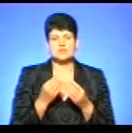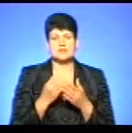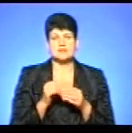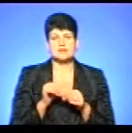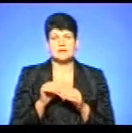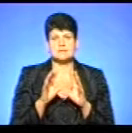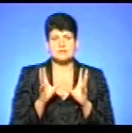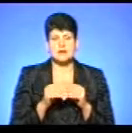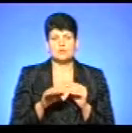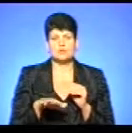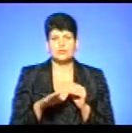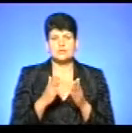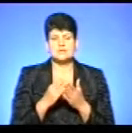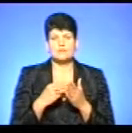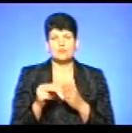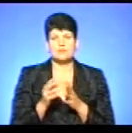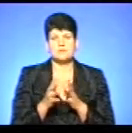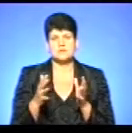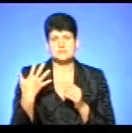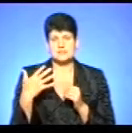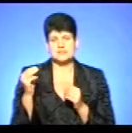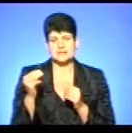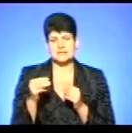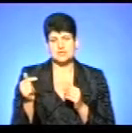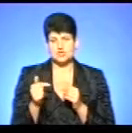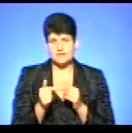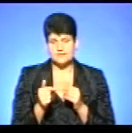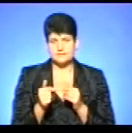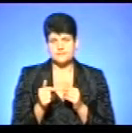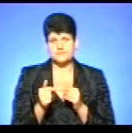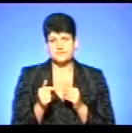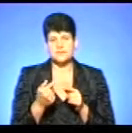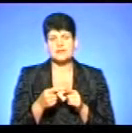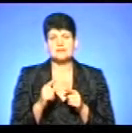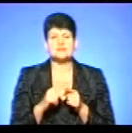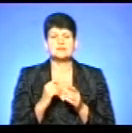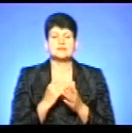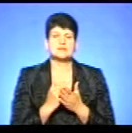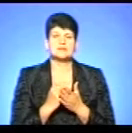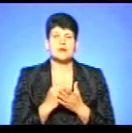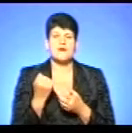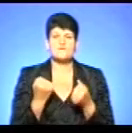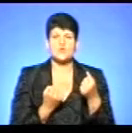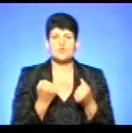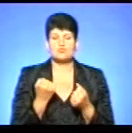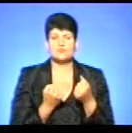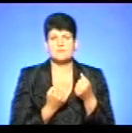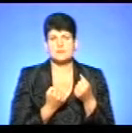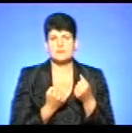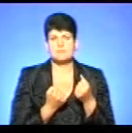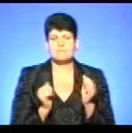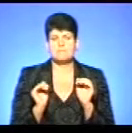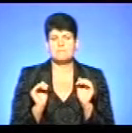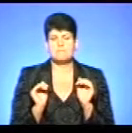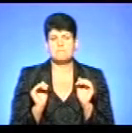площі, це є покупка більше 50 тисяч гривень. Це є автомобіль, який молодший,